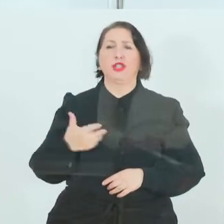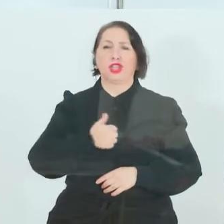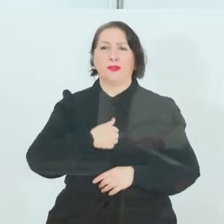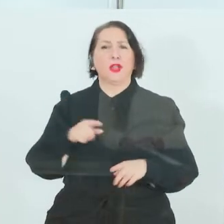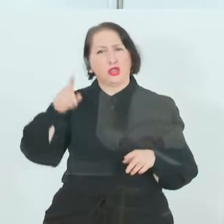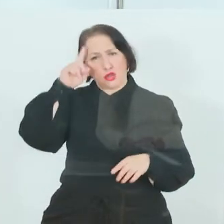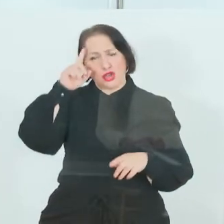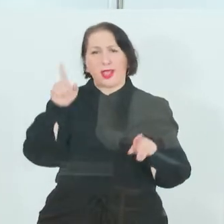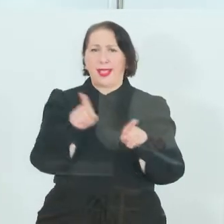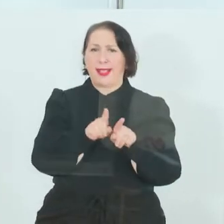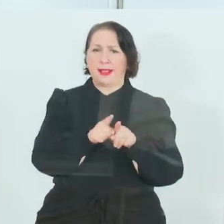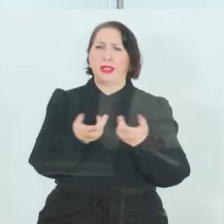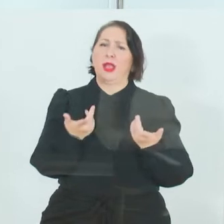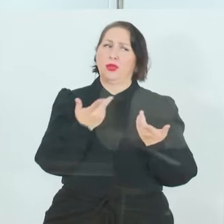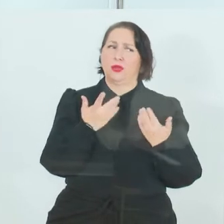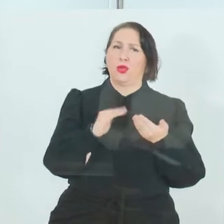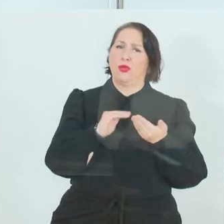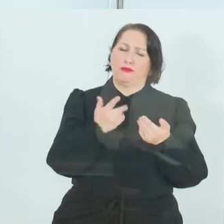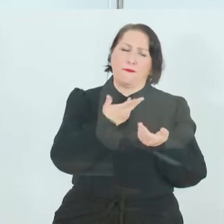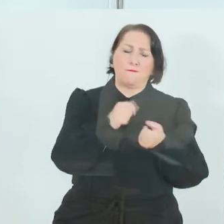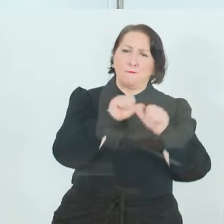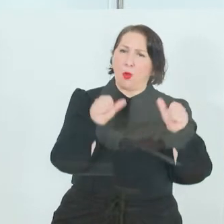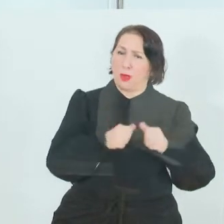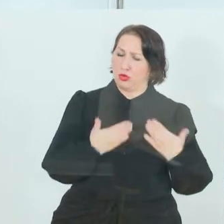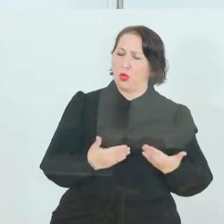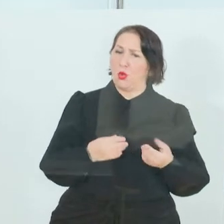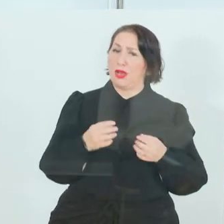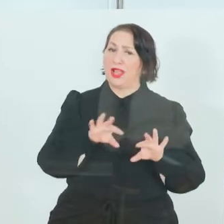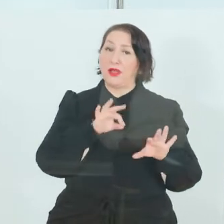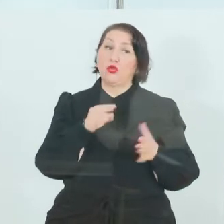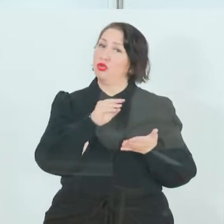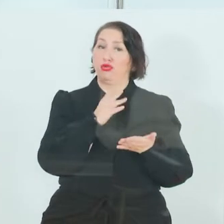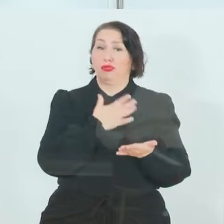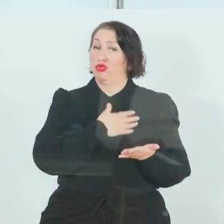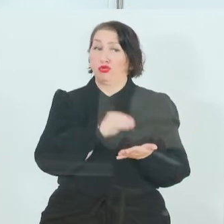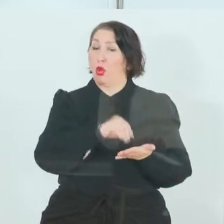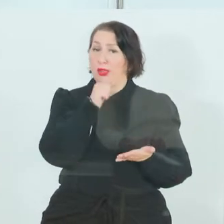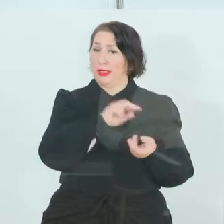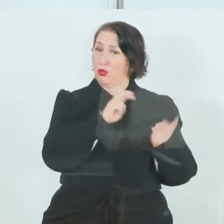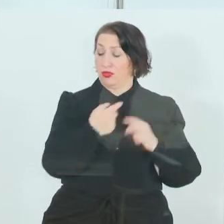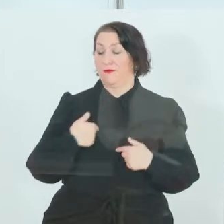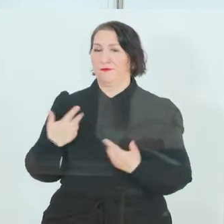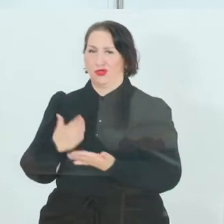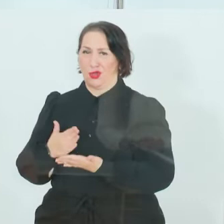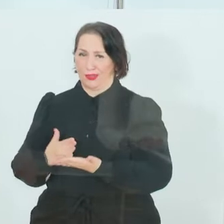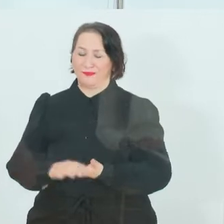das ja ein ähnliches Konstrukt gewählt hat, ist hier noch nicht in der Umsetzung zu weit. Sehr geehrte Damen und Herren, natürlich wird